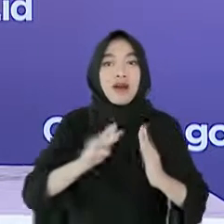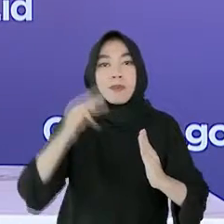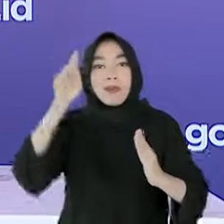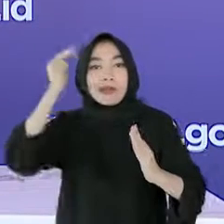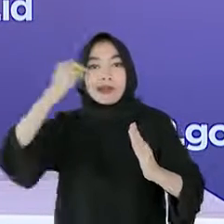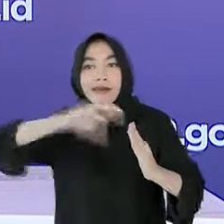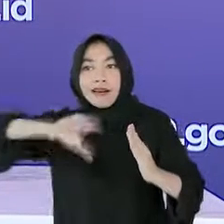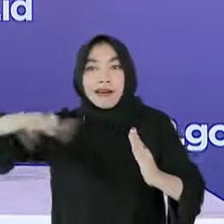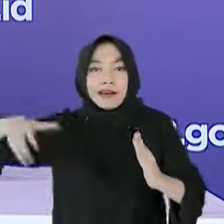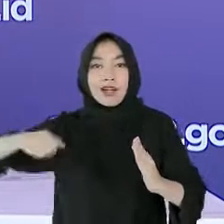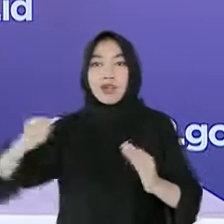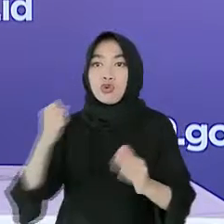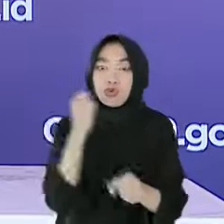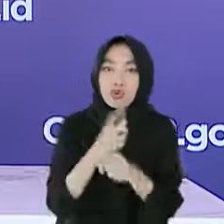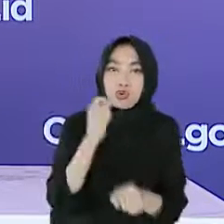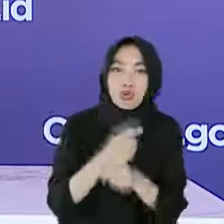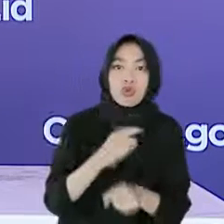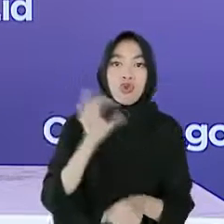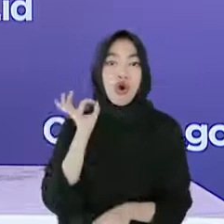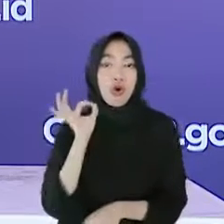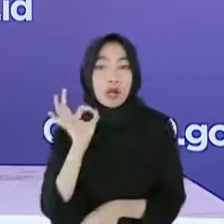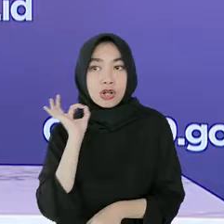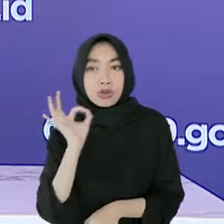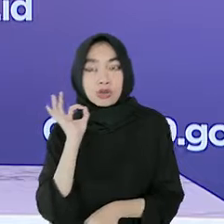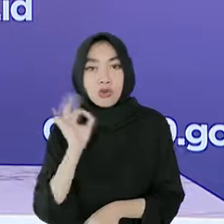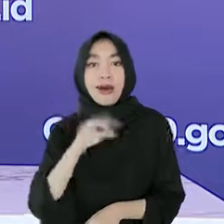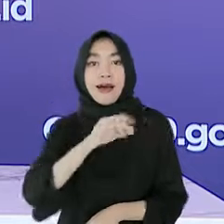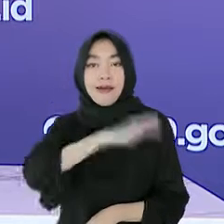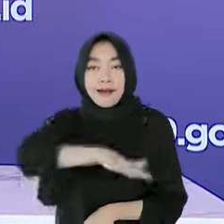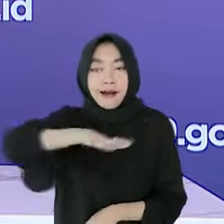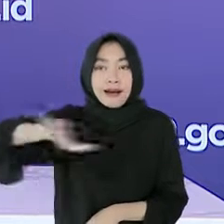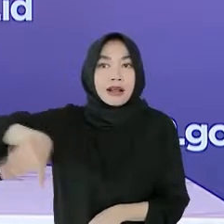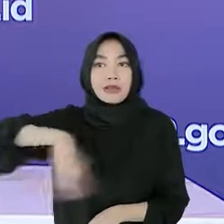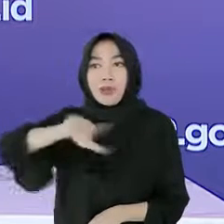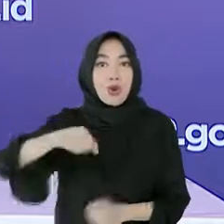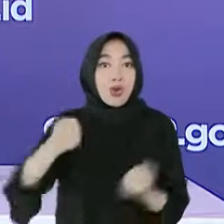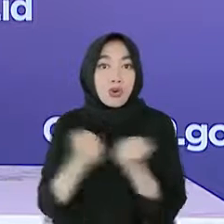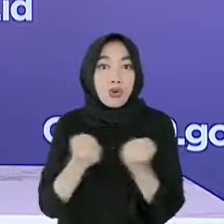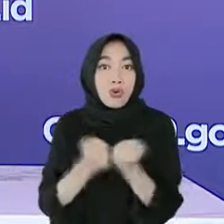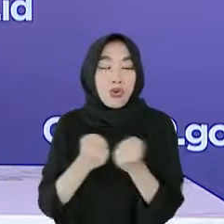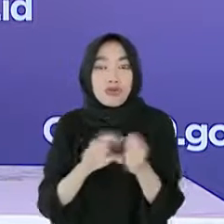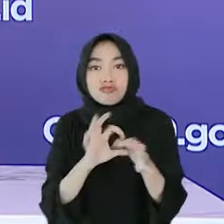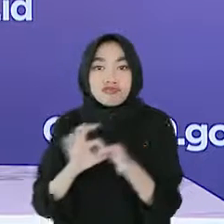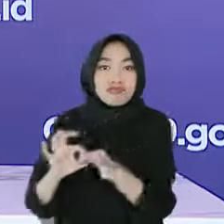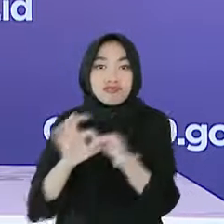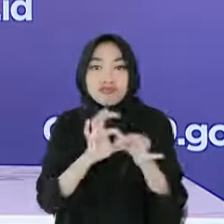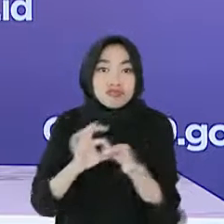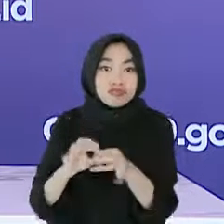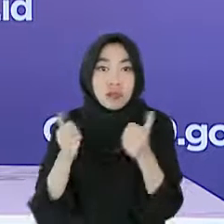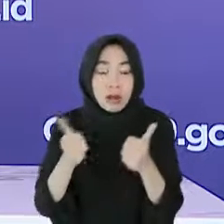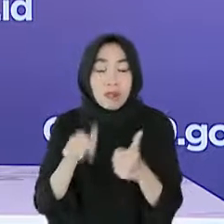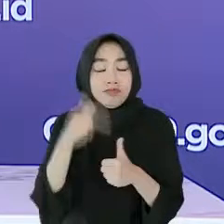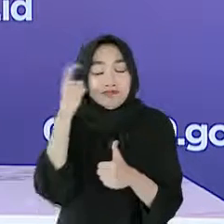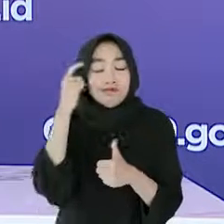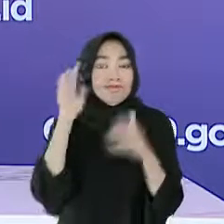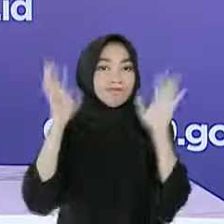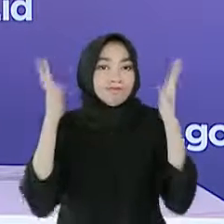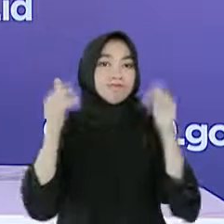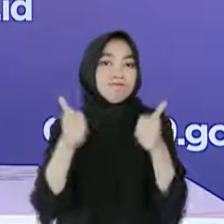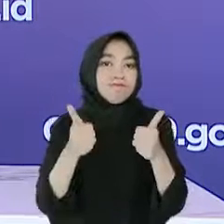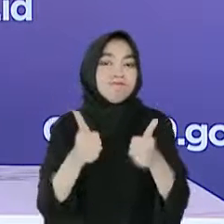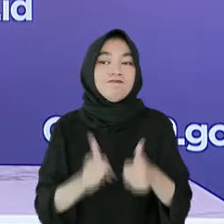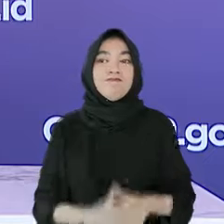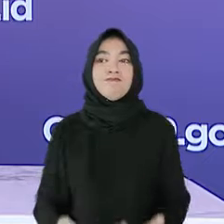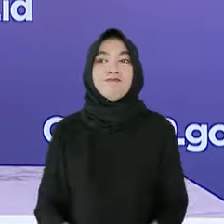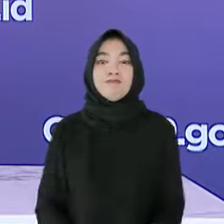setempat, tenaga pengajar, orang tua murid, serta peserta didik yang telah bekerjasama sebaik mungkin menjalankan pedoman